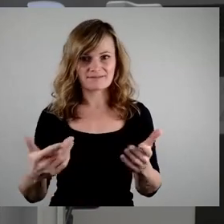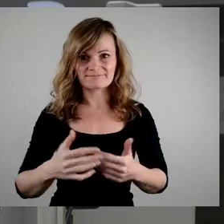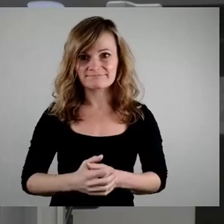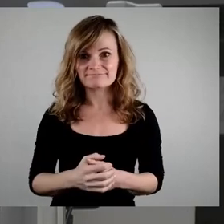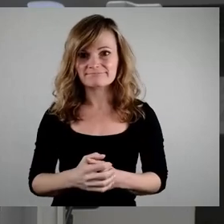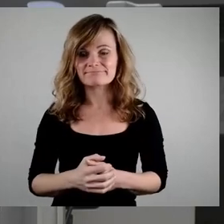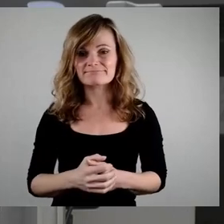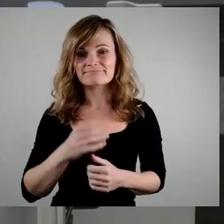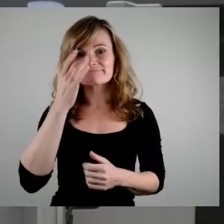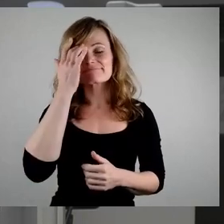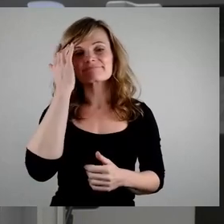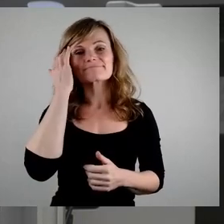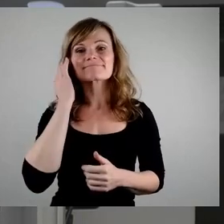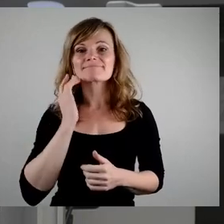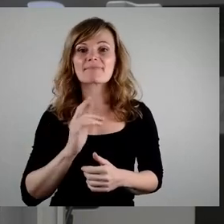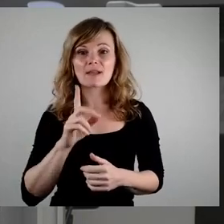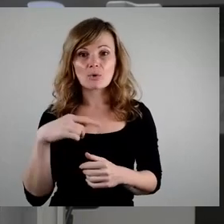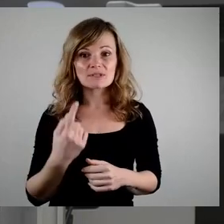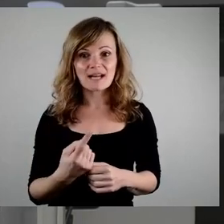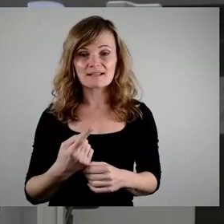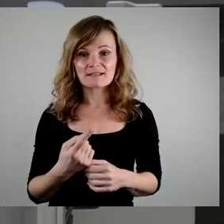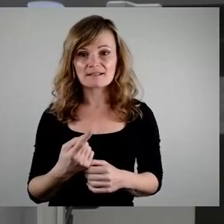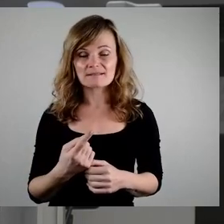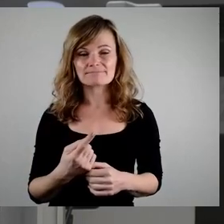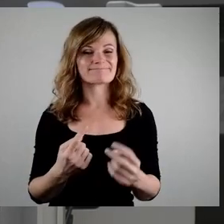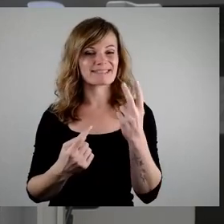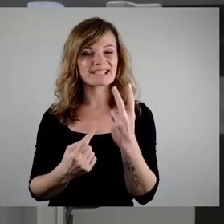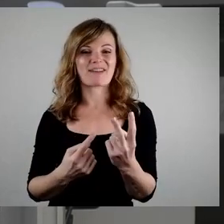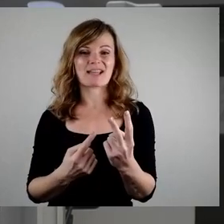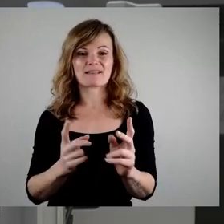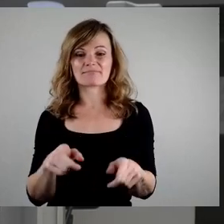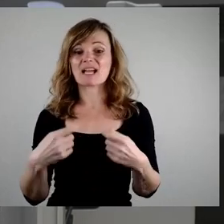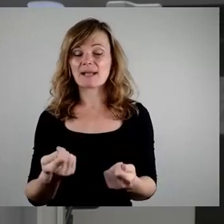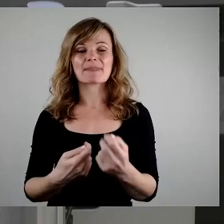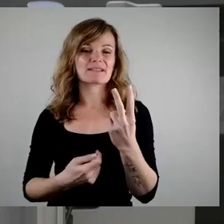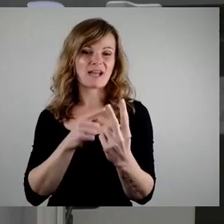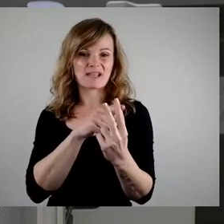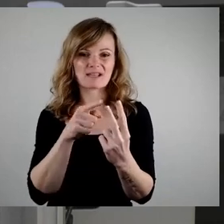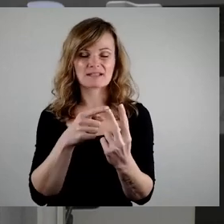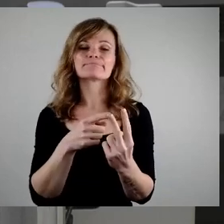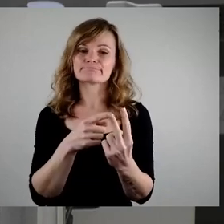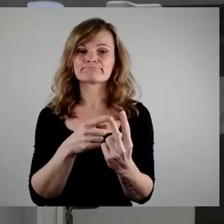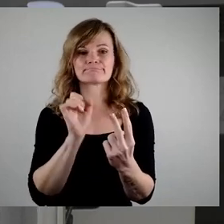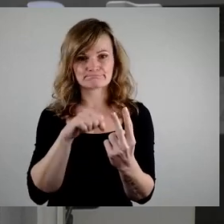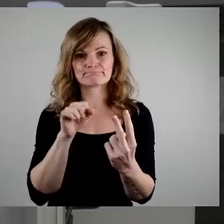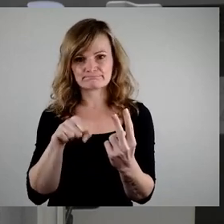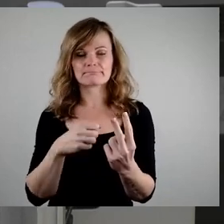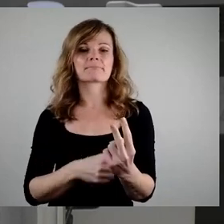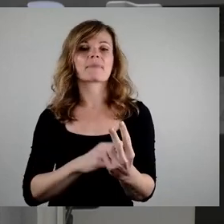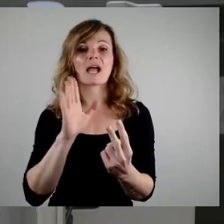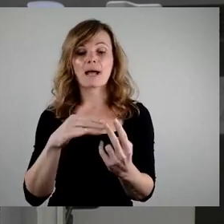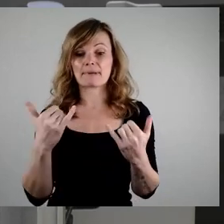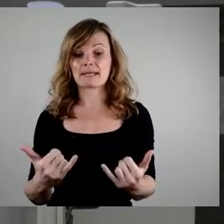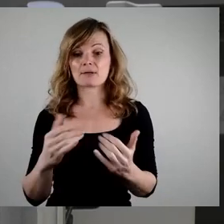Und am Schluss konnte man sich über zwei Dinge einigen. Ab dem Schuljahr, ab diesem